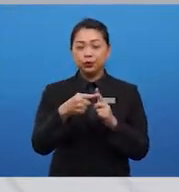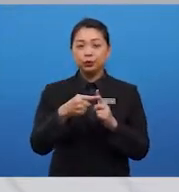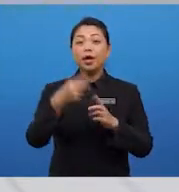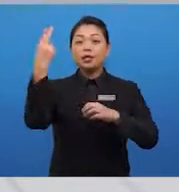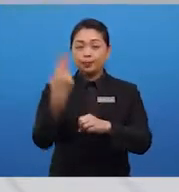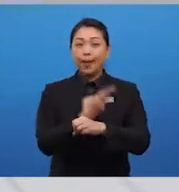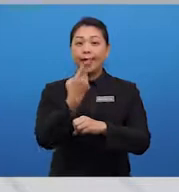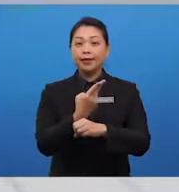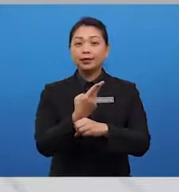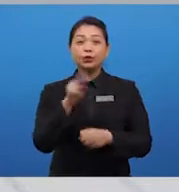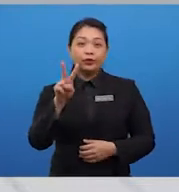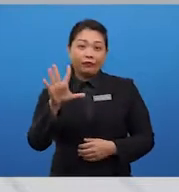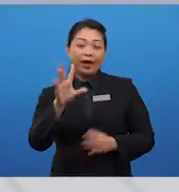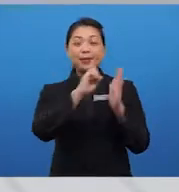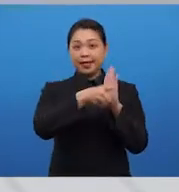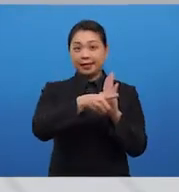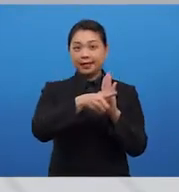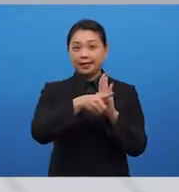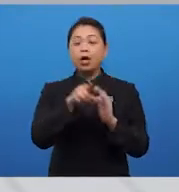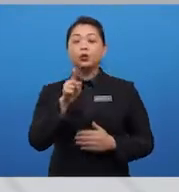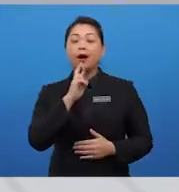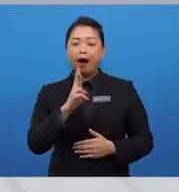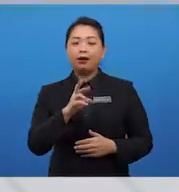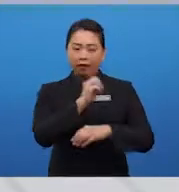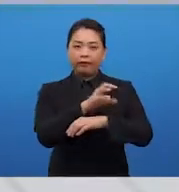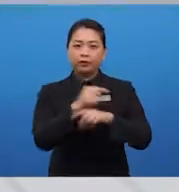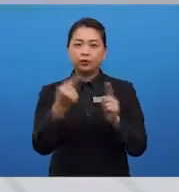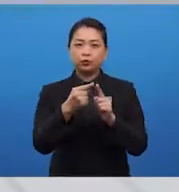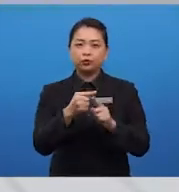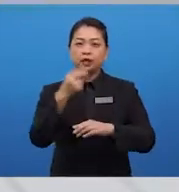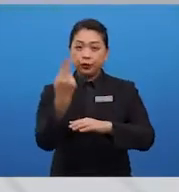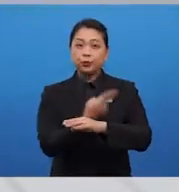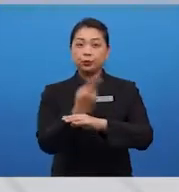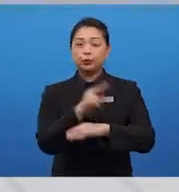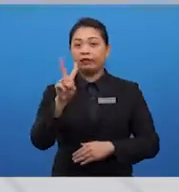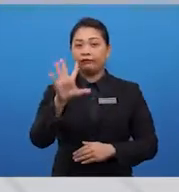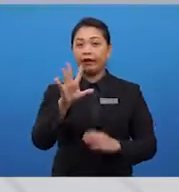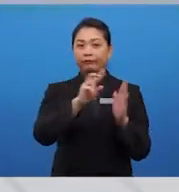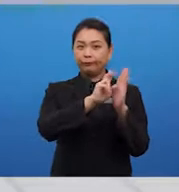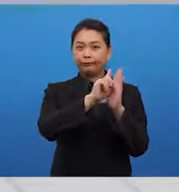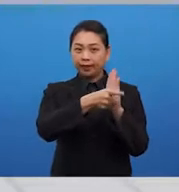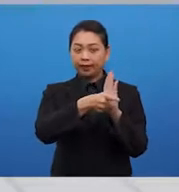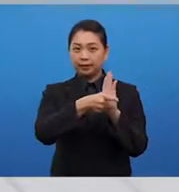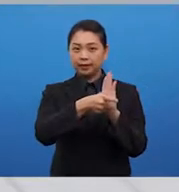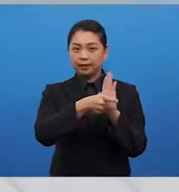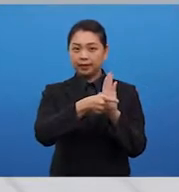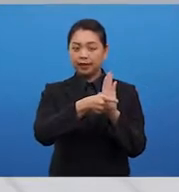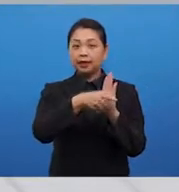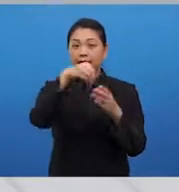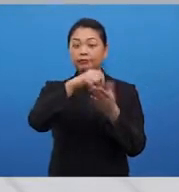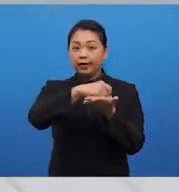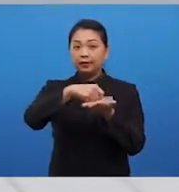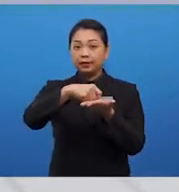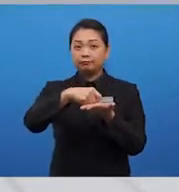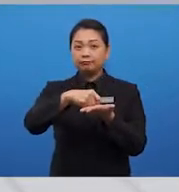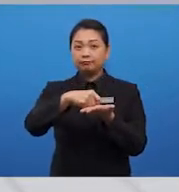25 minutes. You are advised to spend 25 minutes for your first task in the wet writing exam.